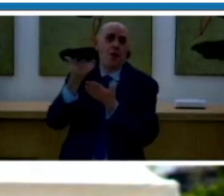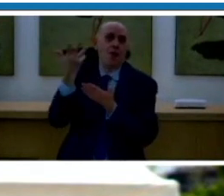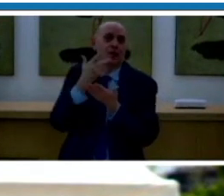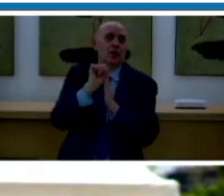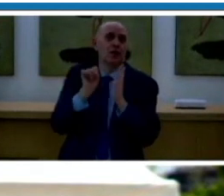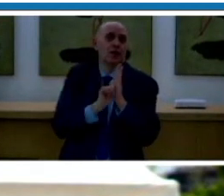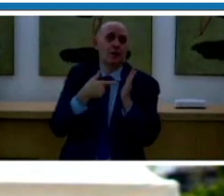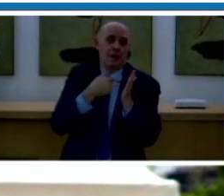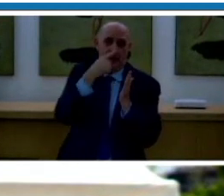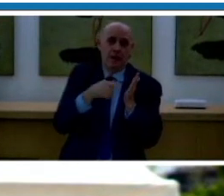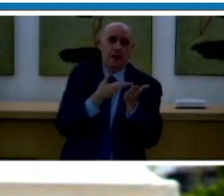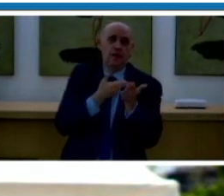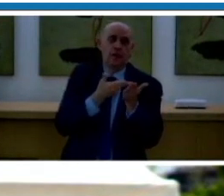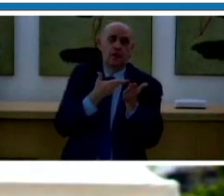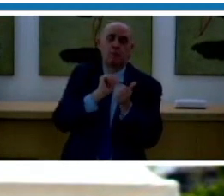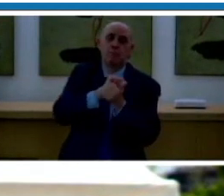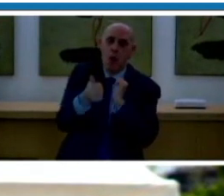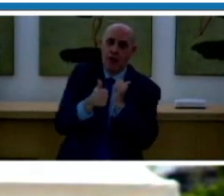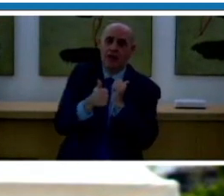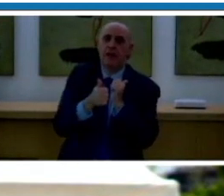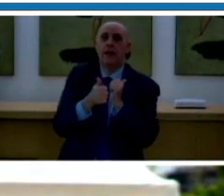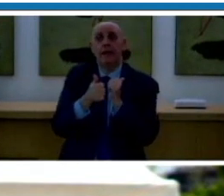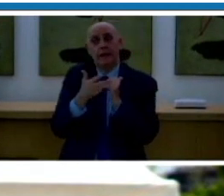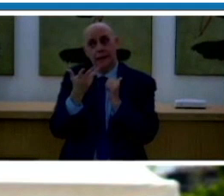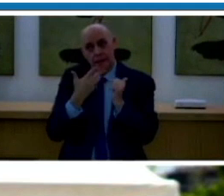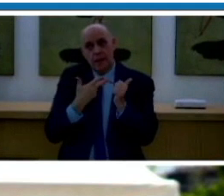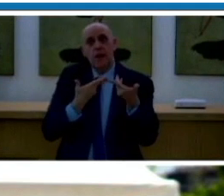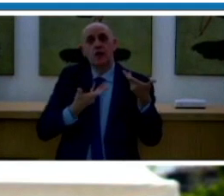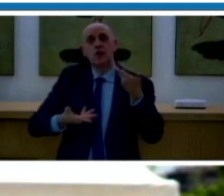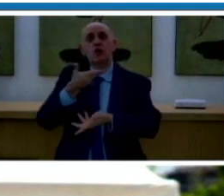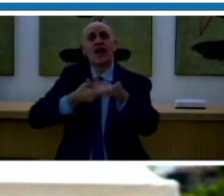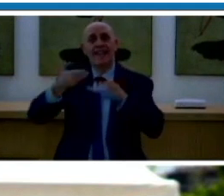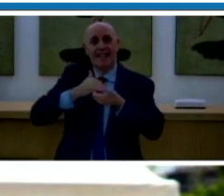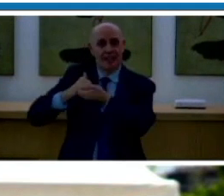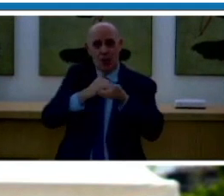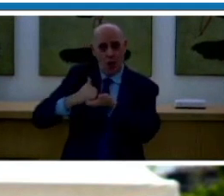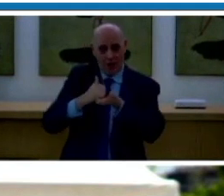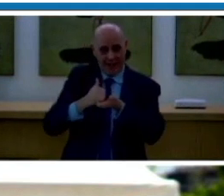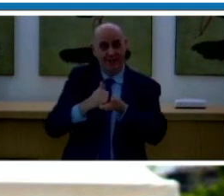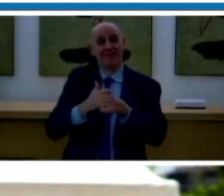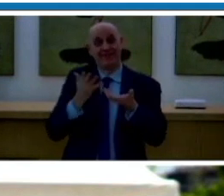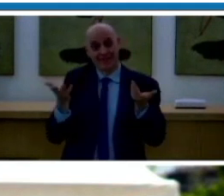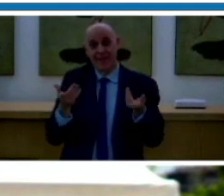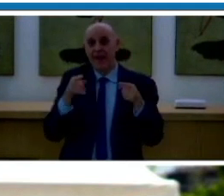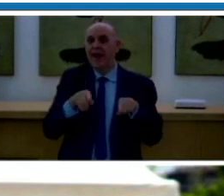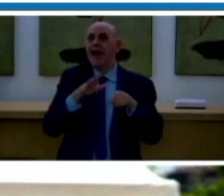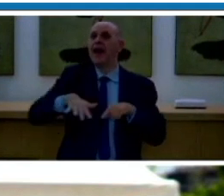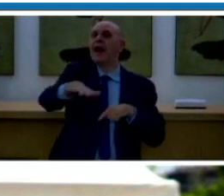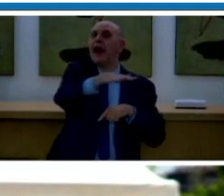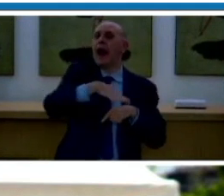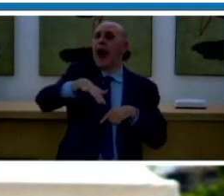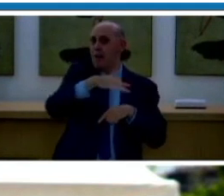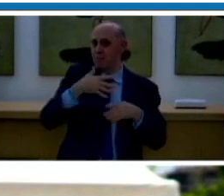era quello della condivisione e della socializzazione. Cioè vi dico che in questo campus, in questi campus estivi che noi abbiamo